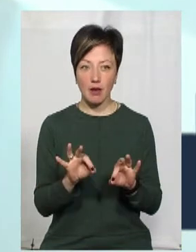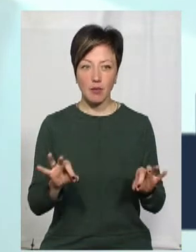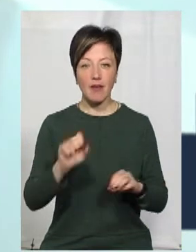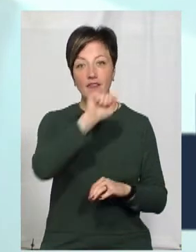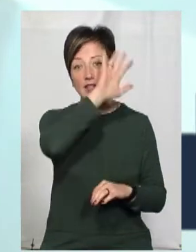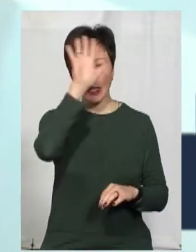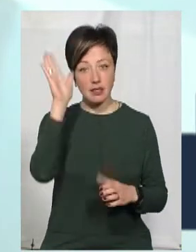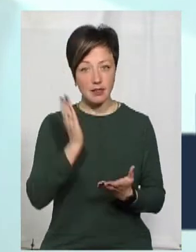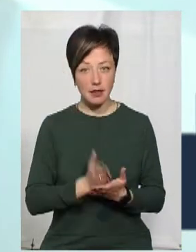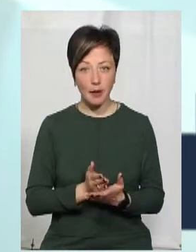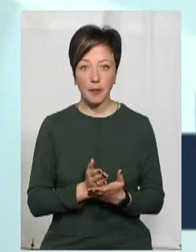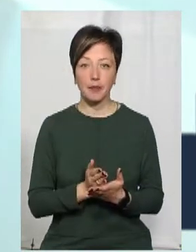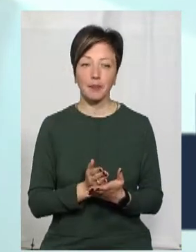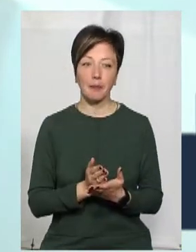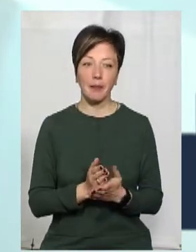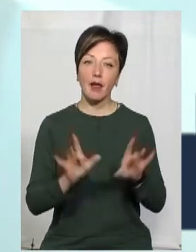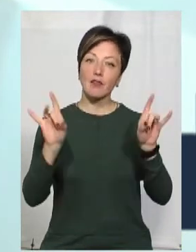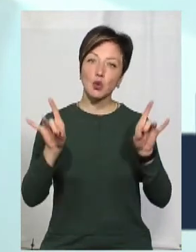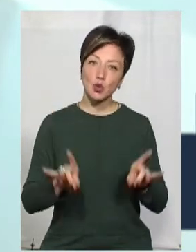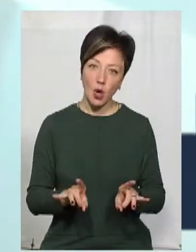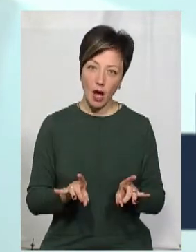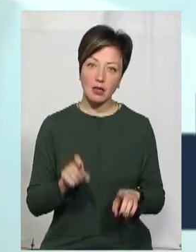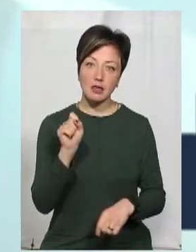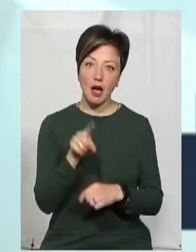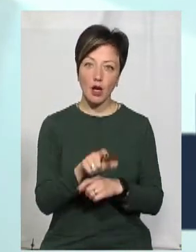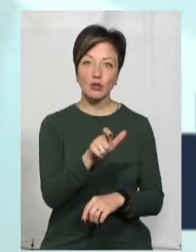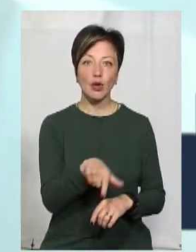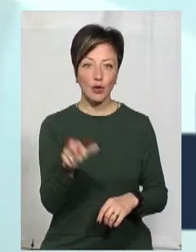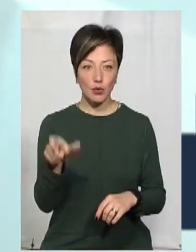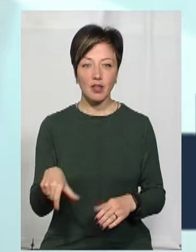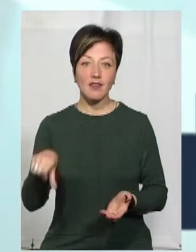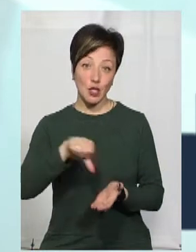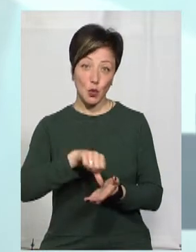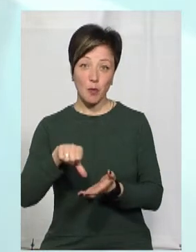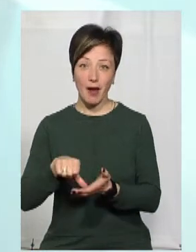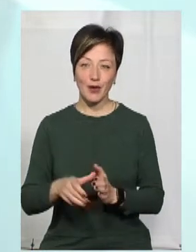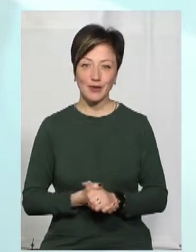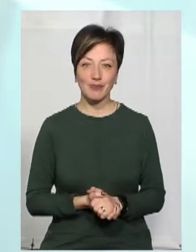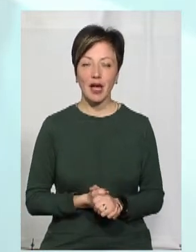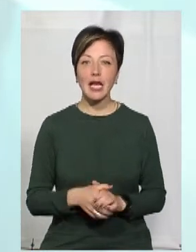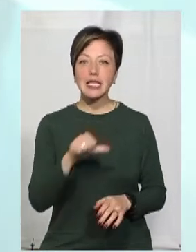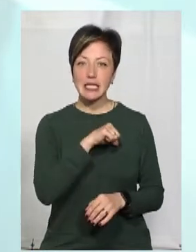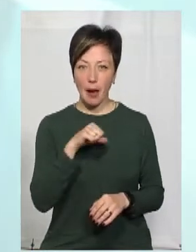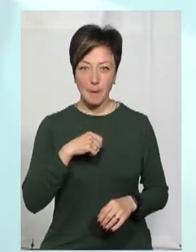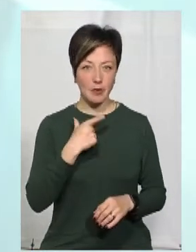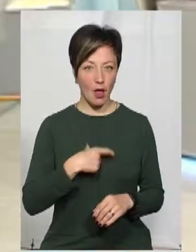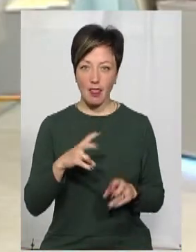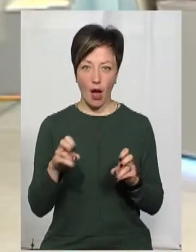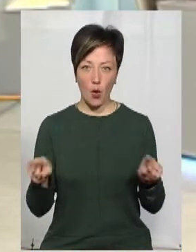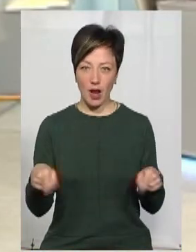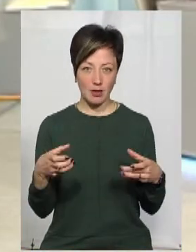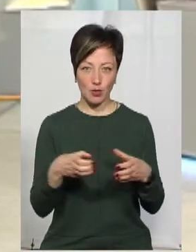свадьбам, в ресторанах, заказують люди, вони виступають. Тобто самі по собі не